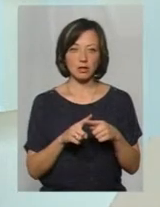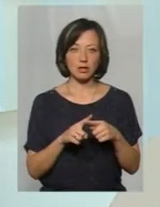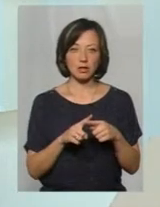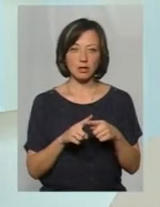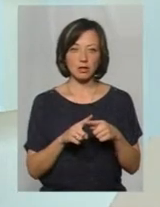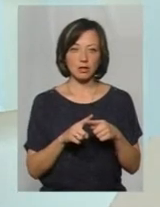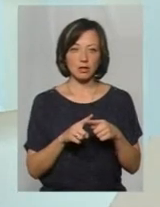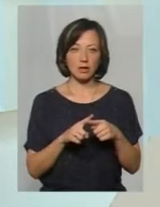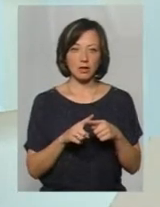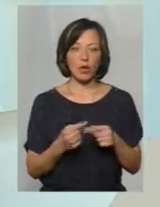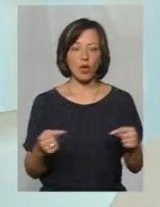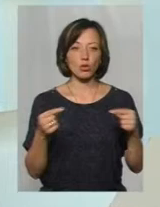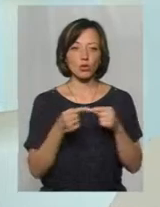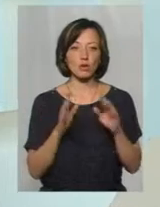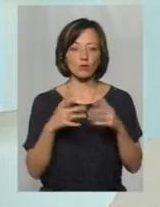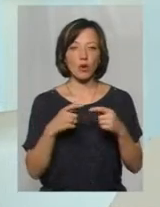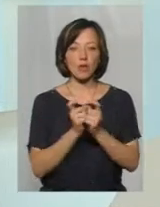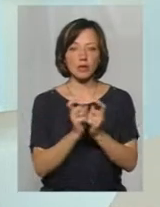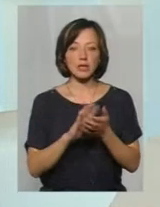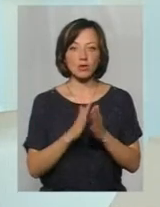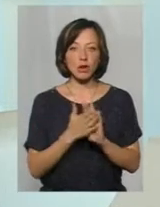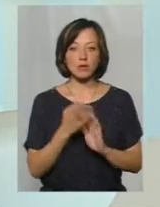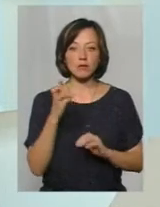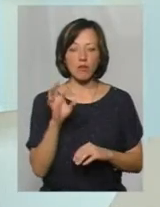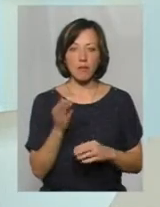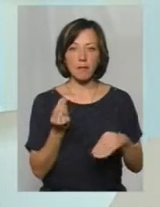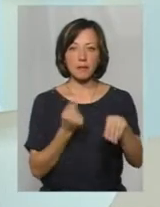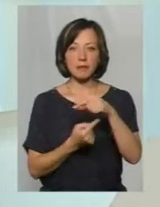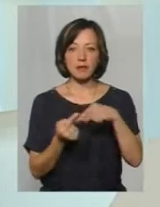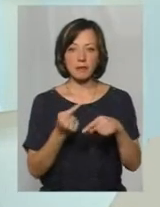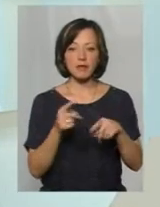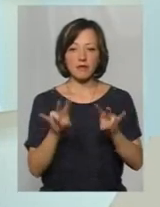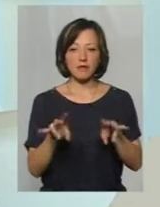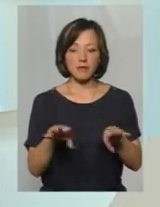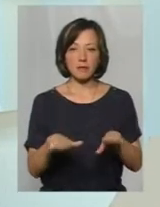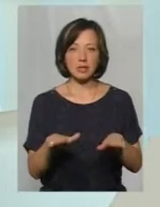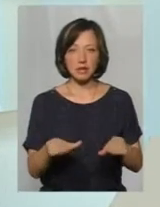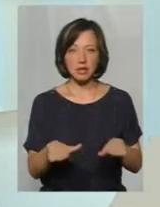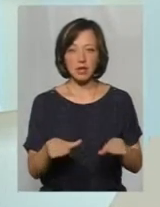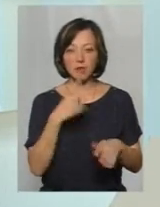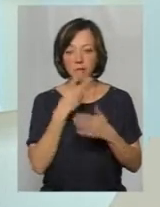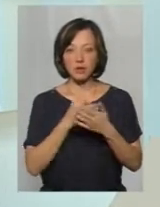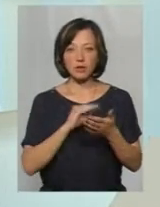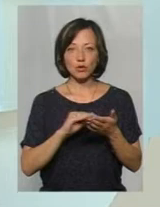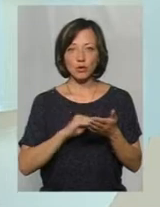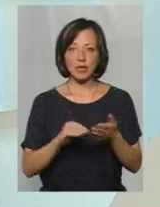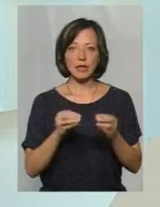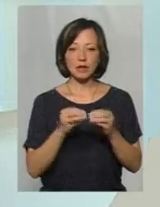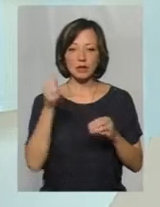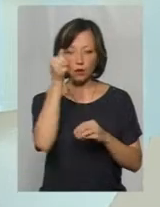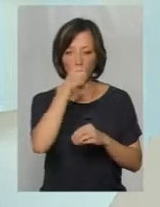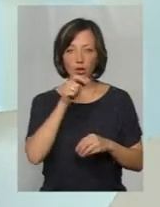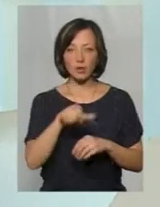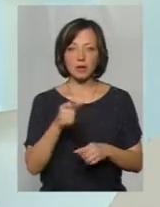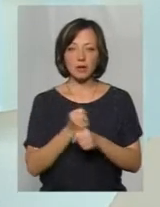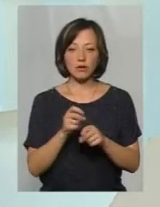однозначно буде конфліктна ситуація, тому, що підприємці насиджені місця, як ми бачили в сюжеті, вже 10 років людина працює на одному місці, вона